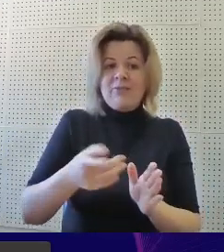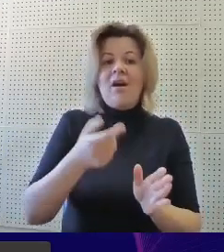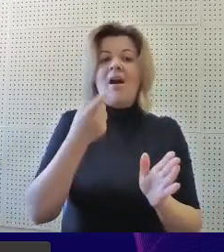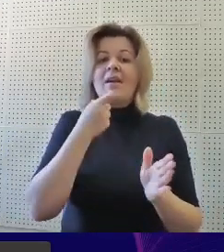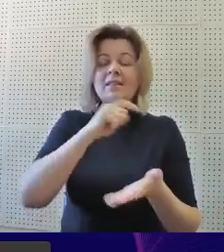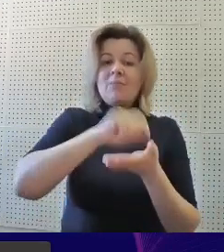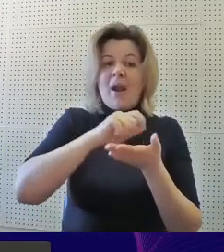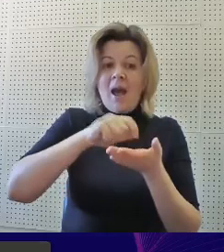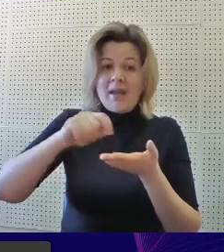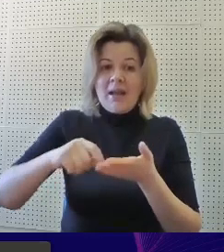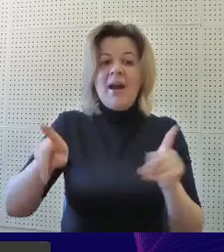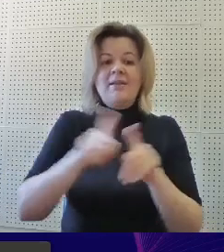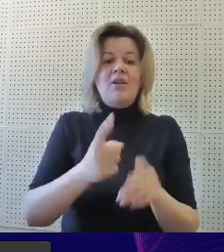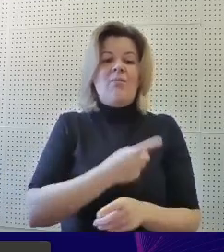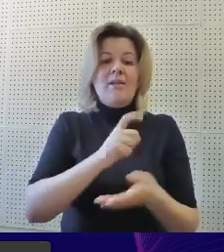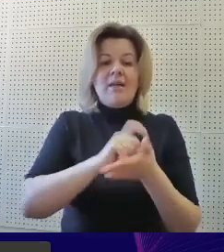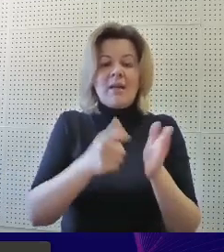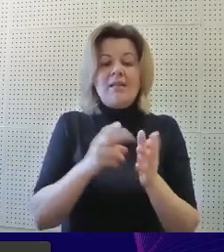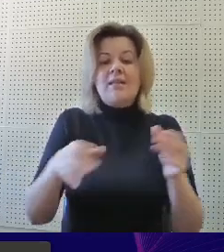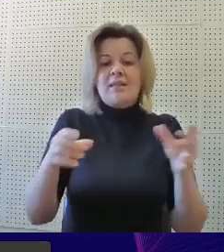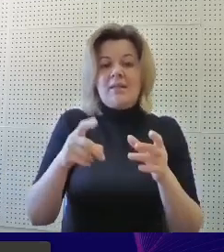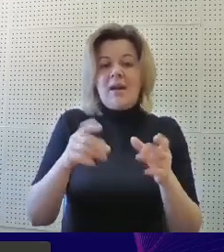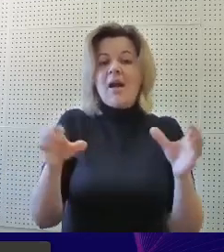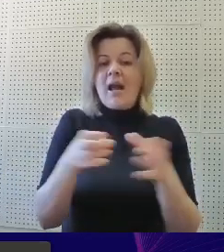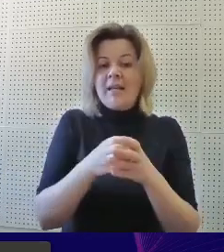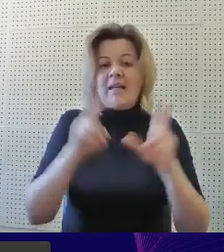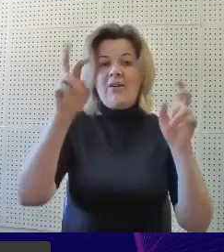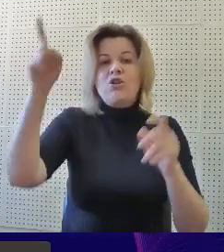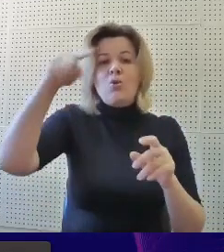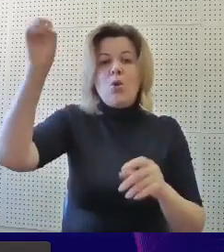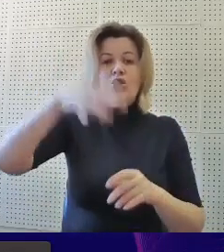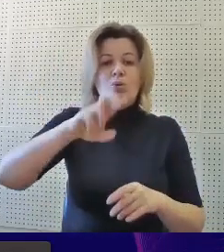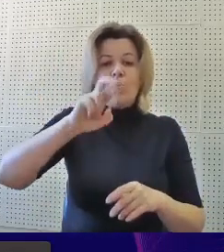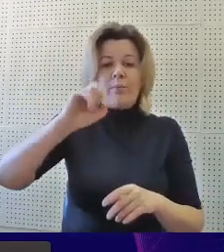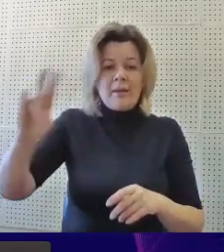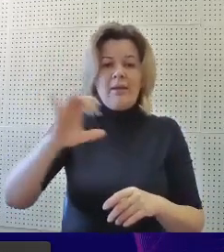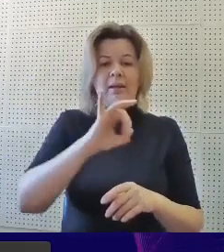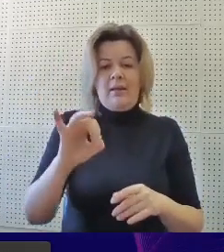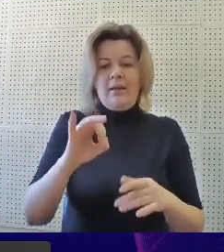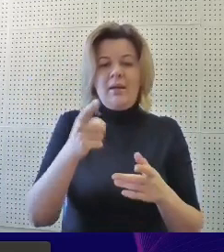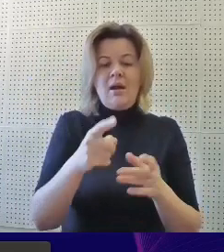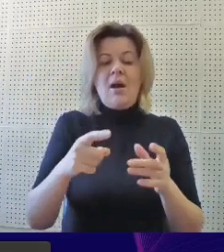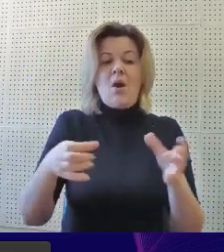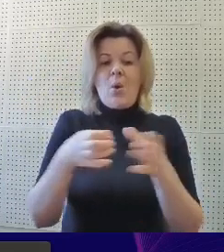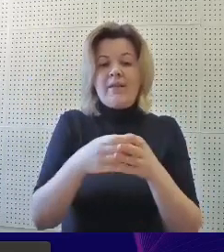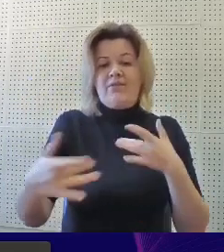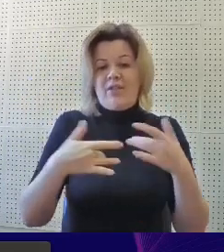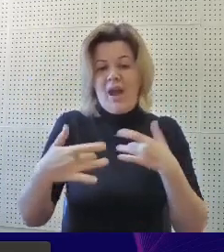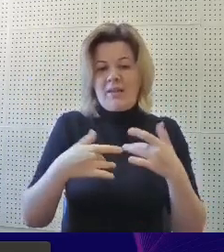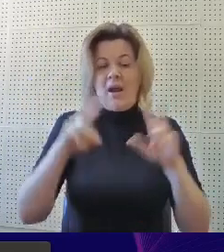брайля, а также мастер-классы от коллектива «Солнечный бубен» и «Театр Ора». Затем подобные